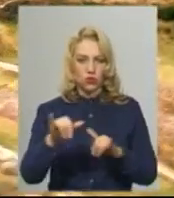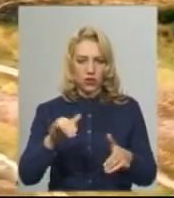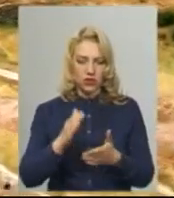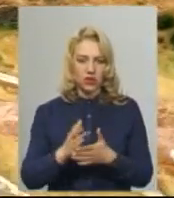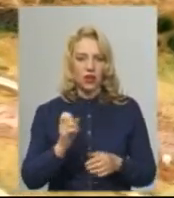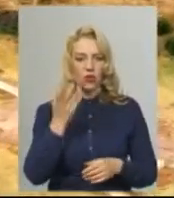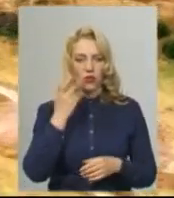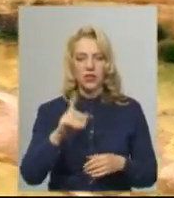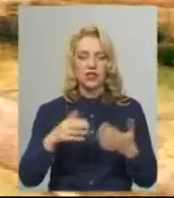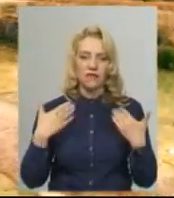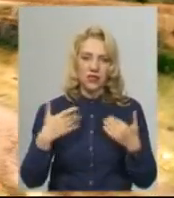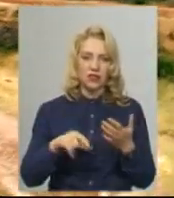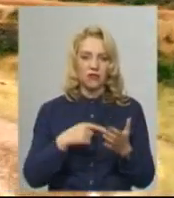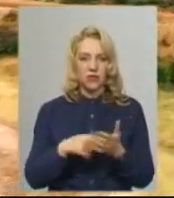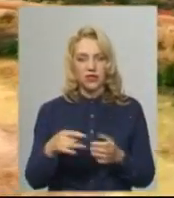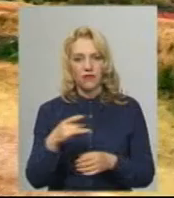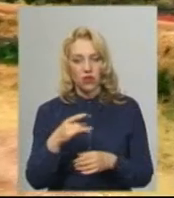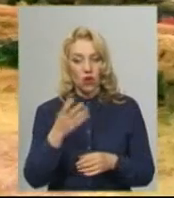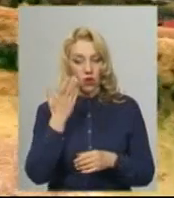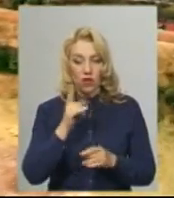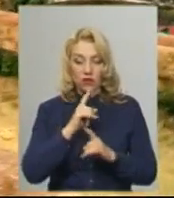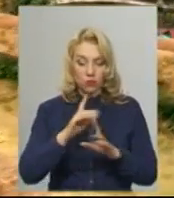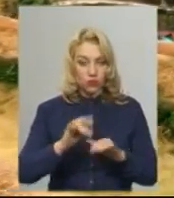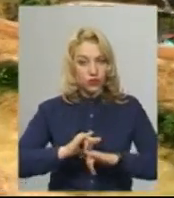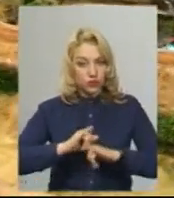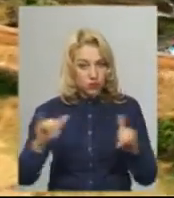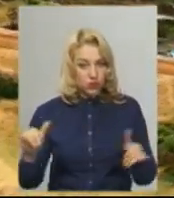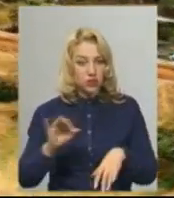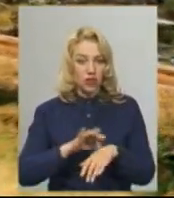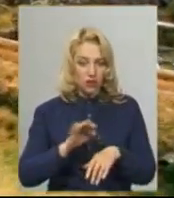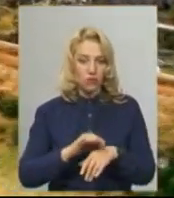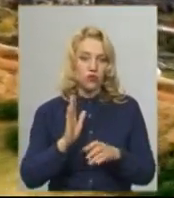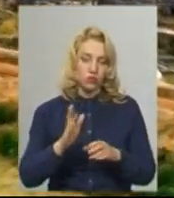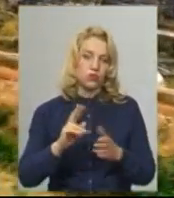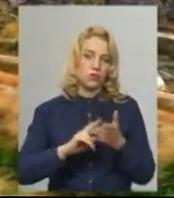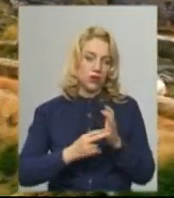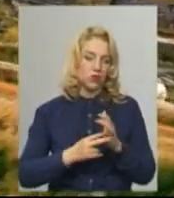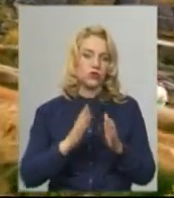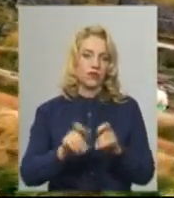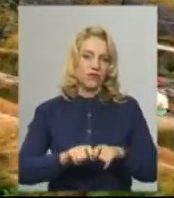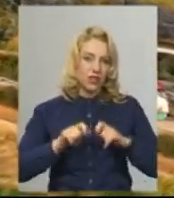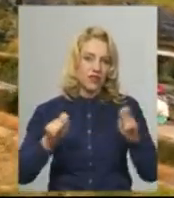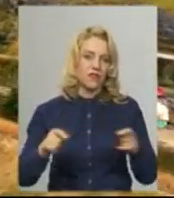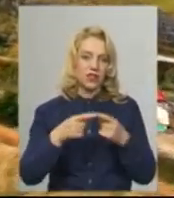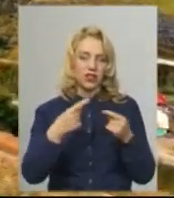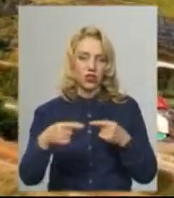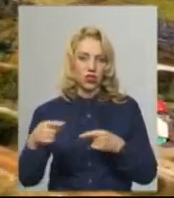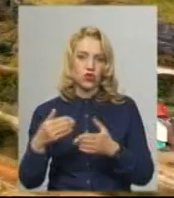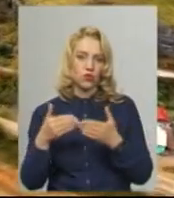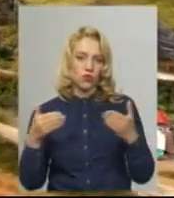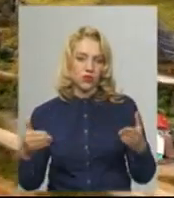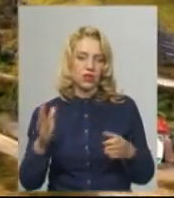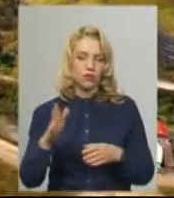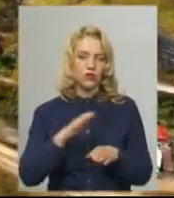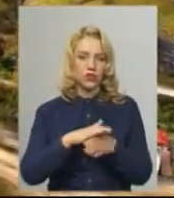в місті та районі кількість випадків ковід не збільшуватиметься, в Кам'янці планують відчинити решту музеїв. Петро Гаврилюк каже, в усіх закладах здійснюватимуть